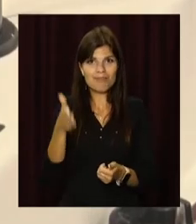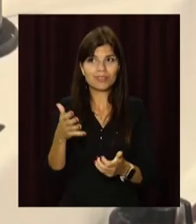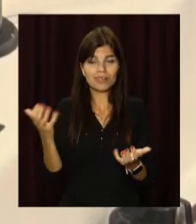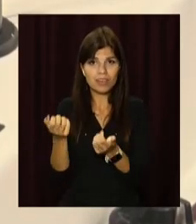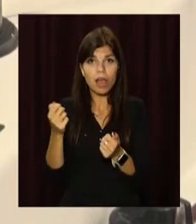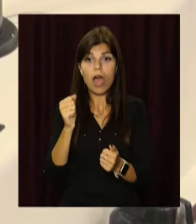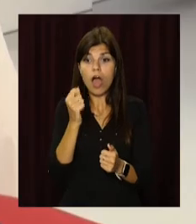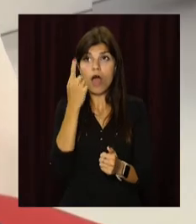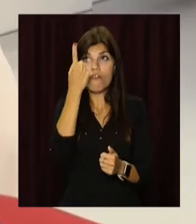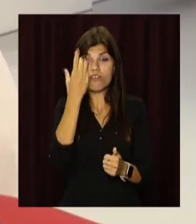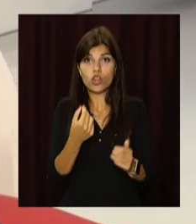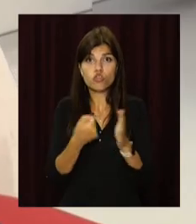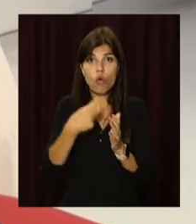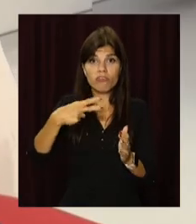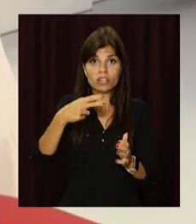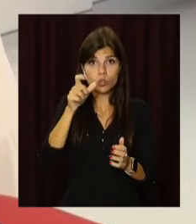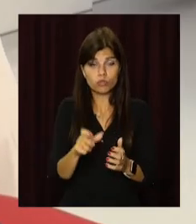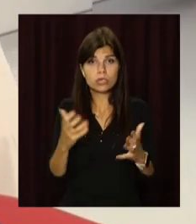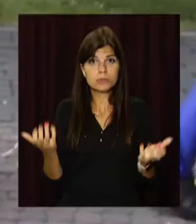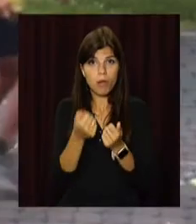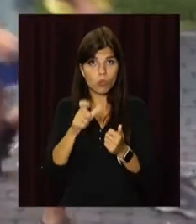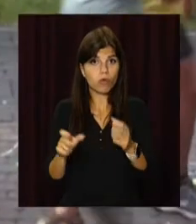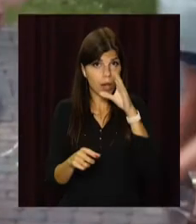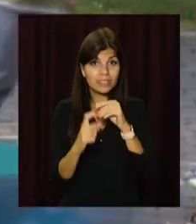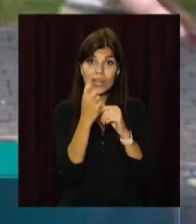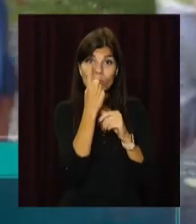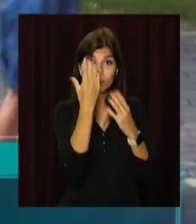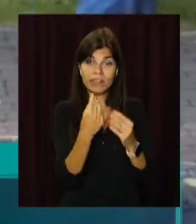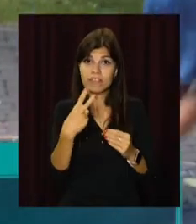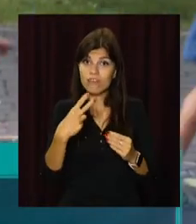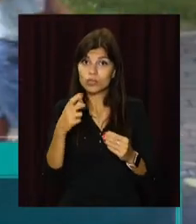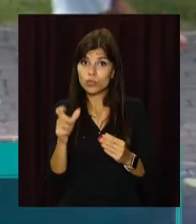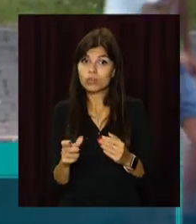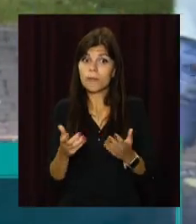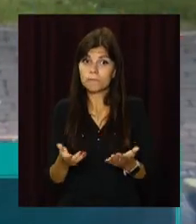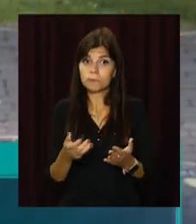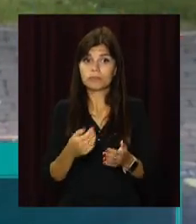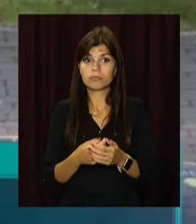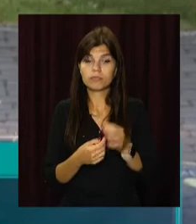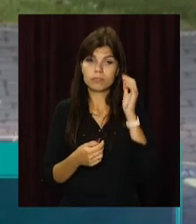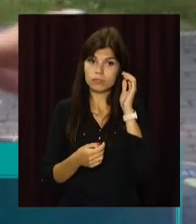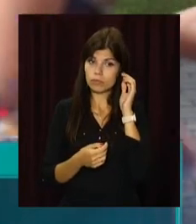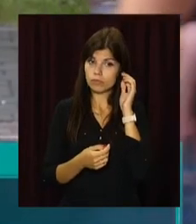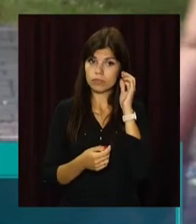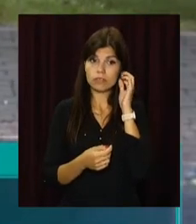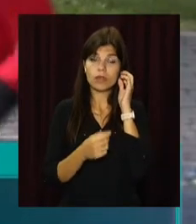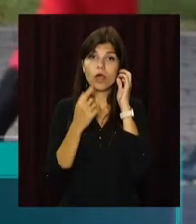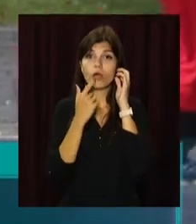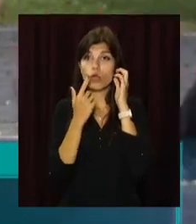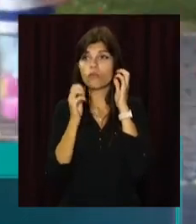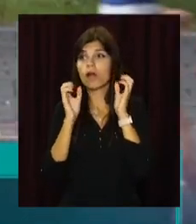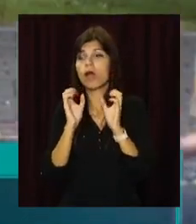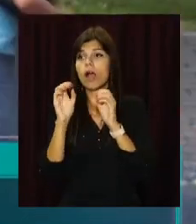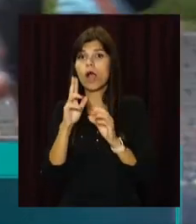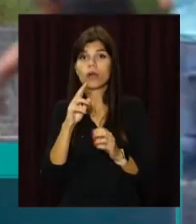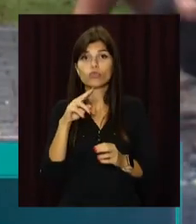рятують до 20 людей, кажуть фахівці плазма-центру. Донорство, слова донори – це давати. Тобто донори